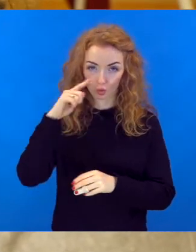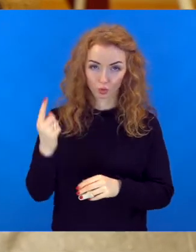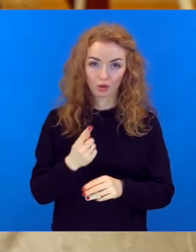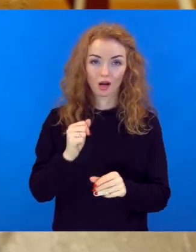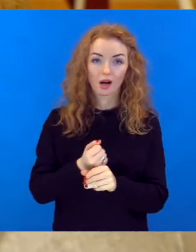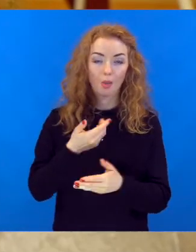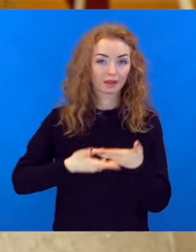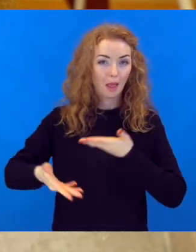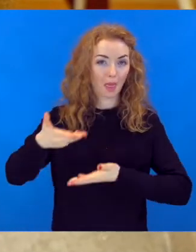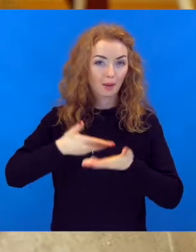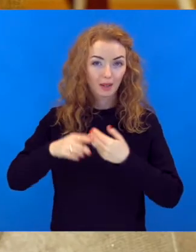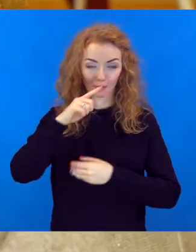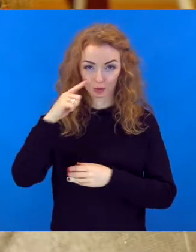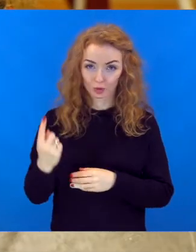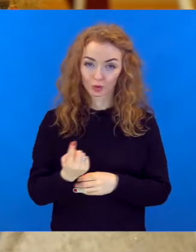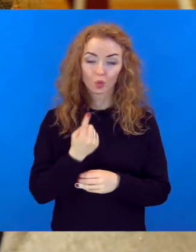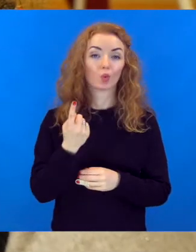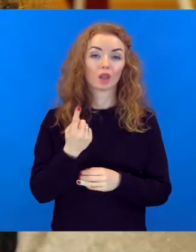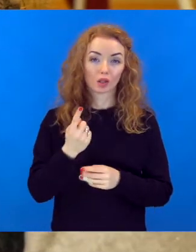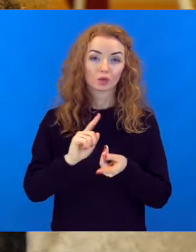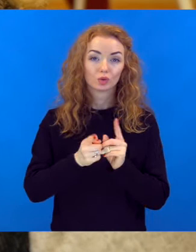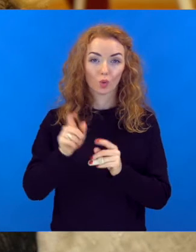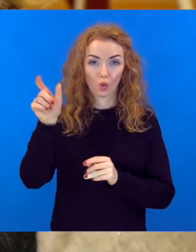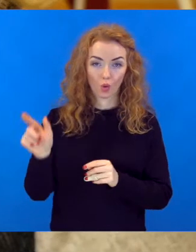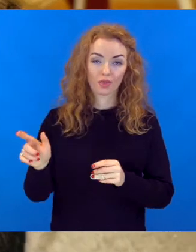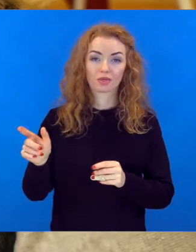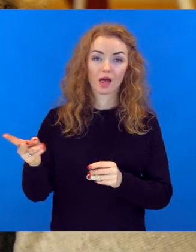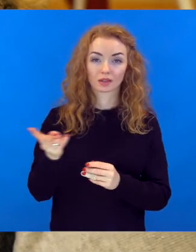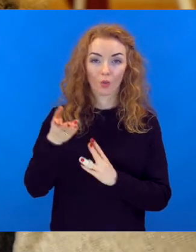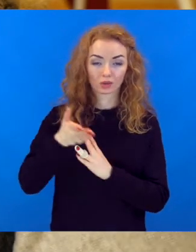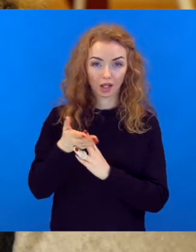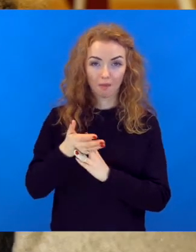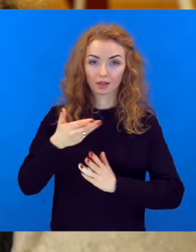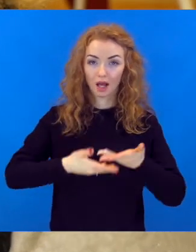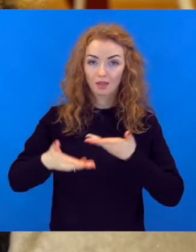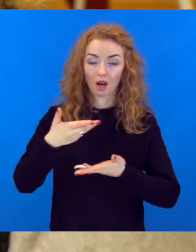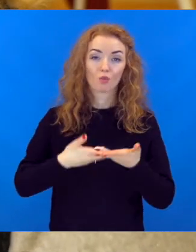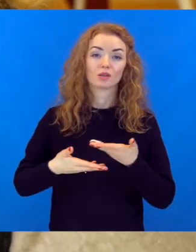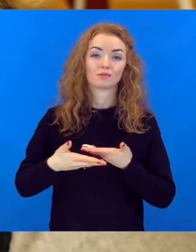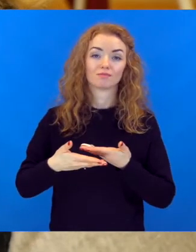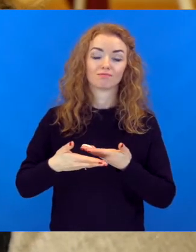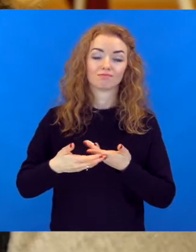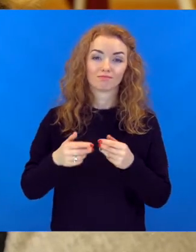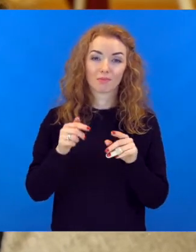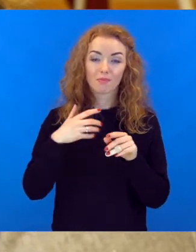stundas, gan sadarbības stundas. Šīs, kad skolotāja sastarpēja sadarbojās.